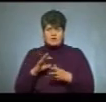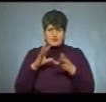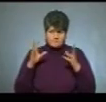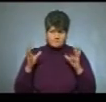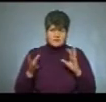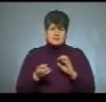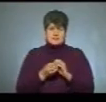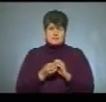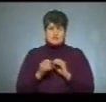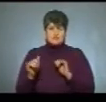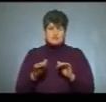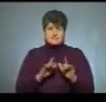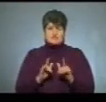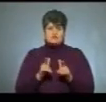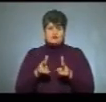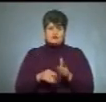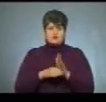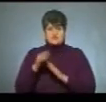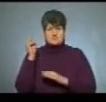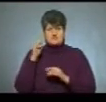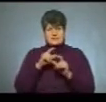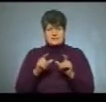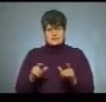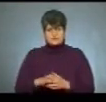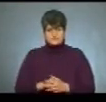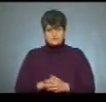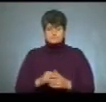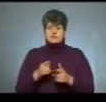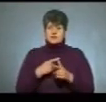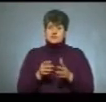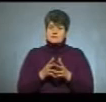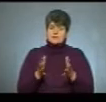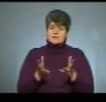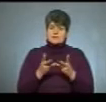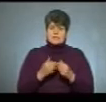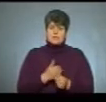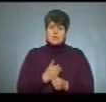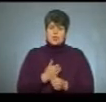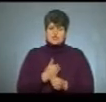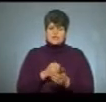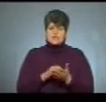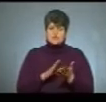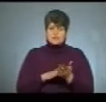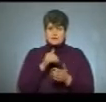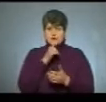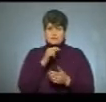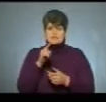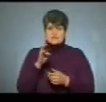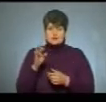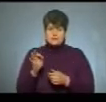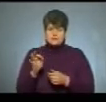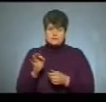цілому до процесу вступу до вищого навчального закладу. Чи збільшується кількість охочих, які реєструються на пробне ЗНР? На пробне